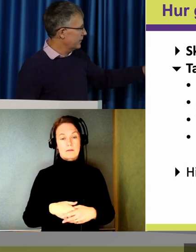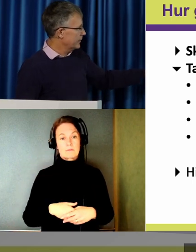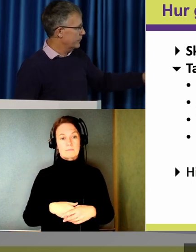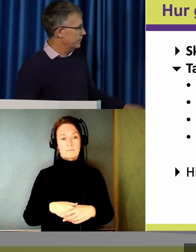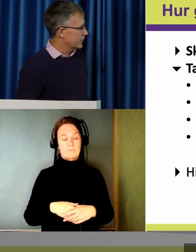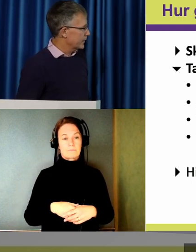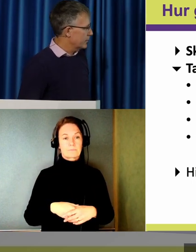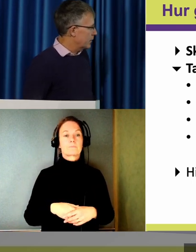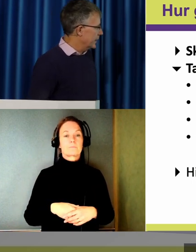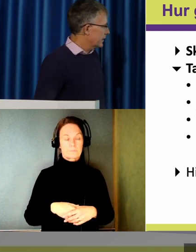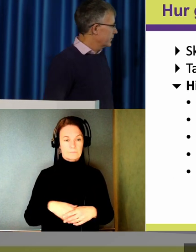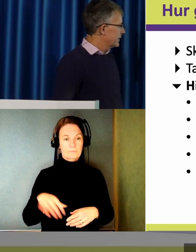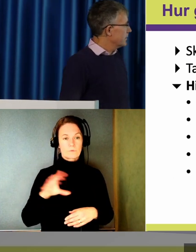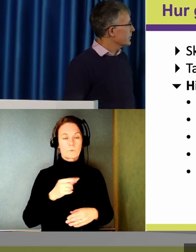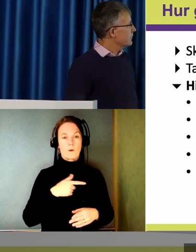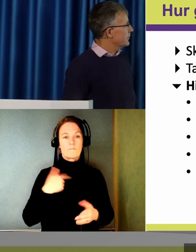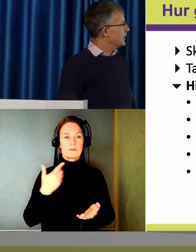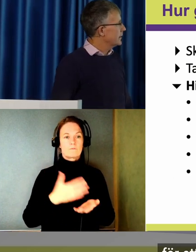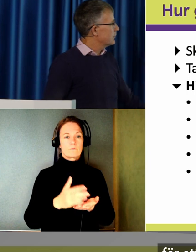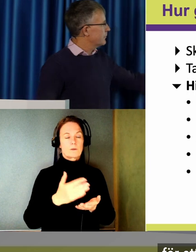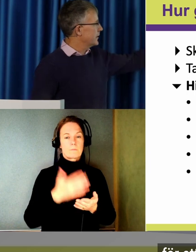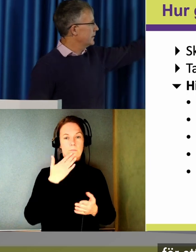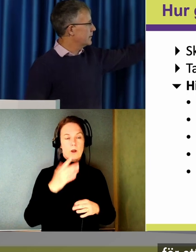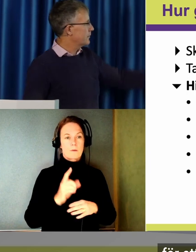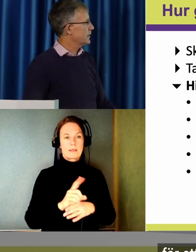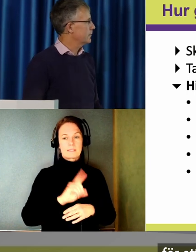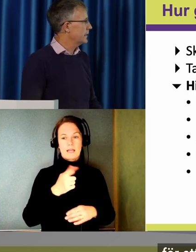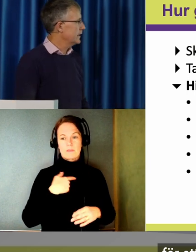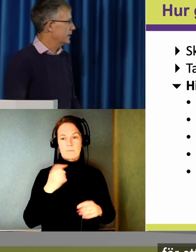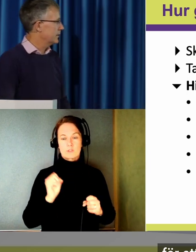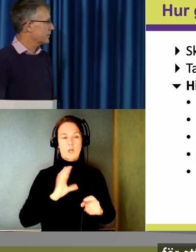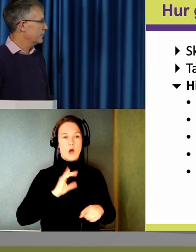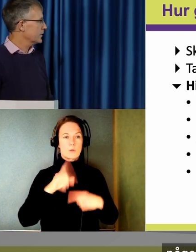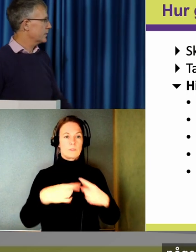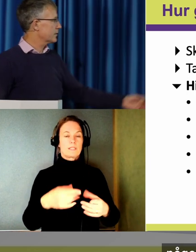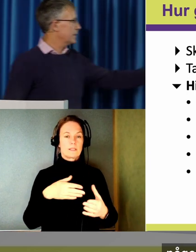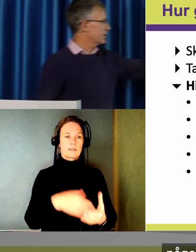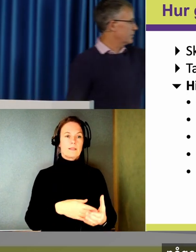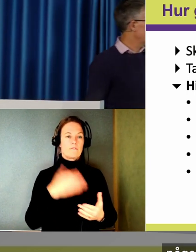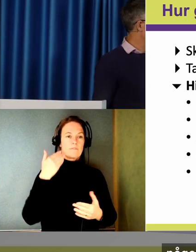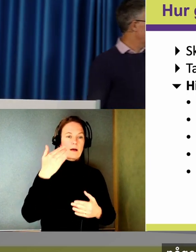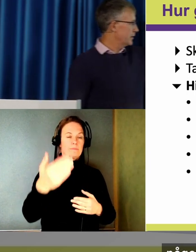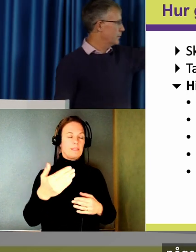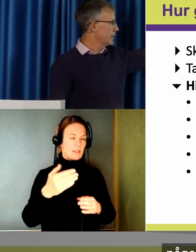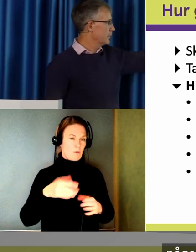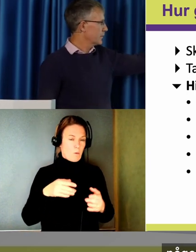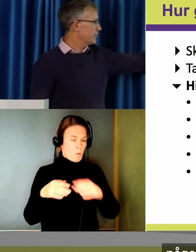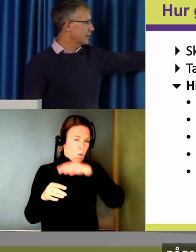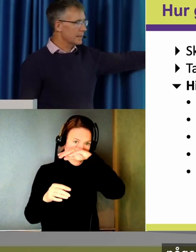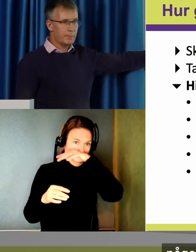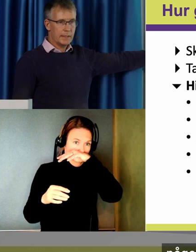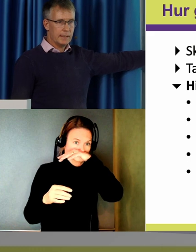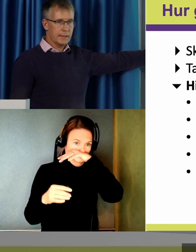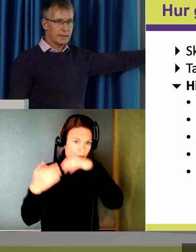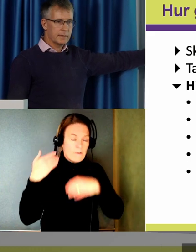Då har vi kommit en bra bit. Men sen måste vi ha rutiner för att förhindra framtida hinder också. Vi måste ha någon som är ansvarig och följer upp. Måste